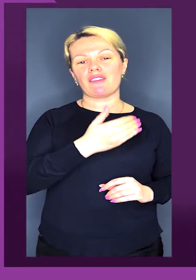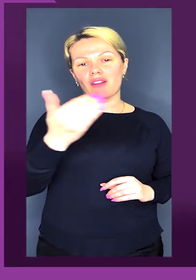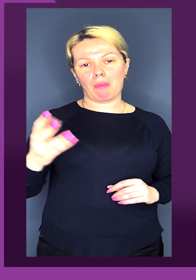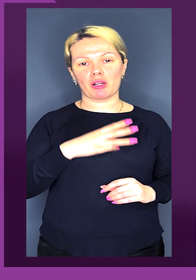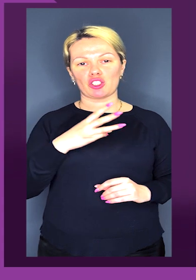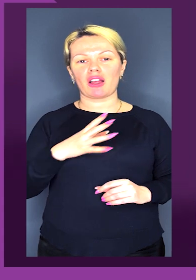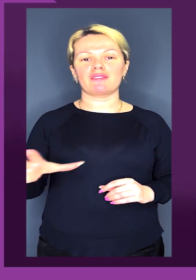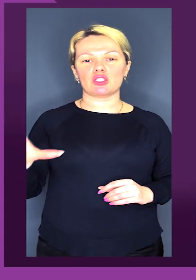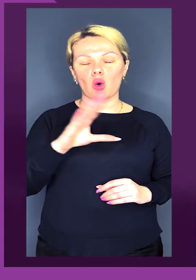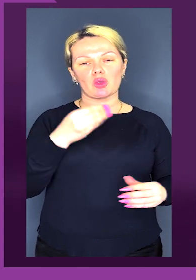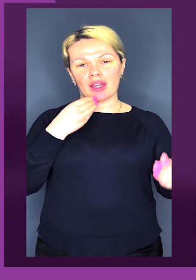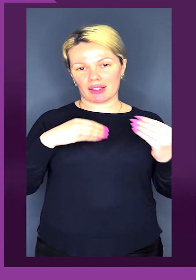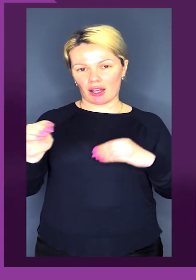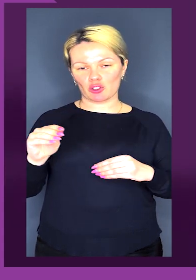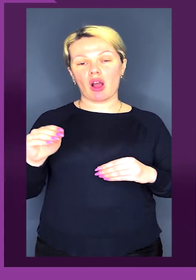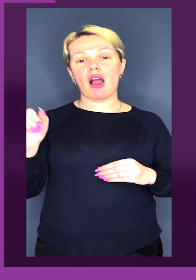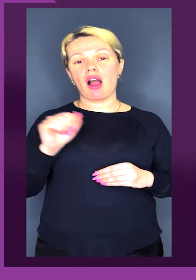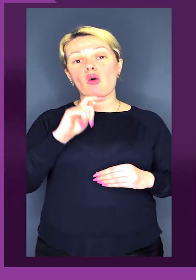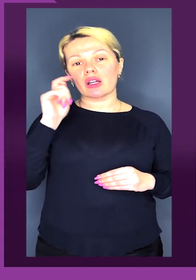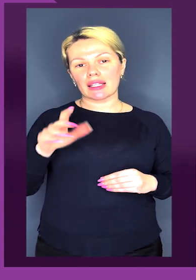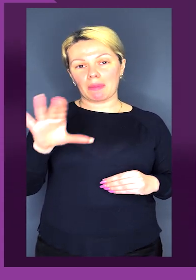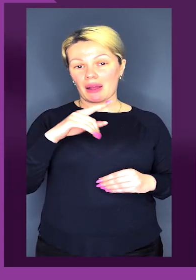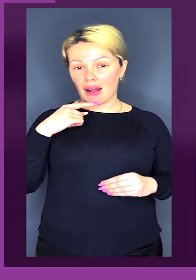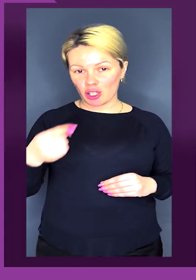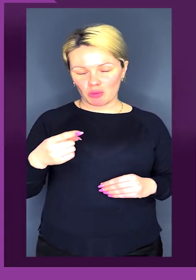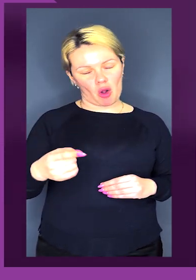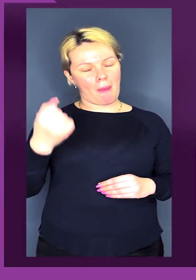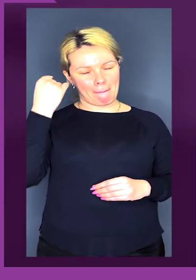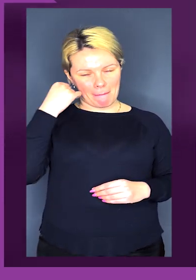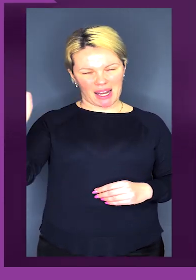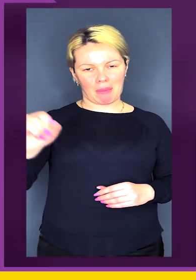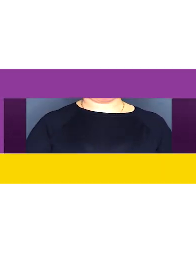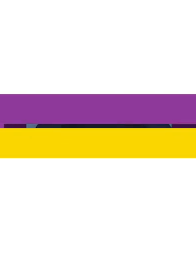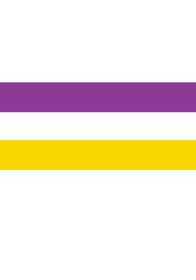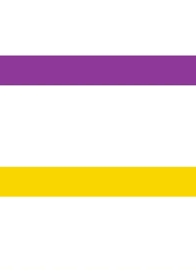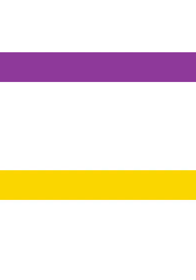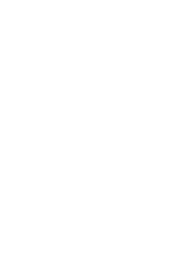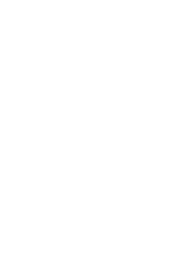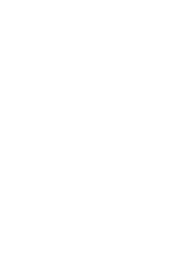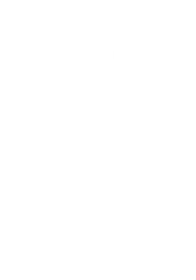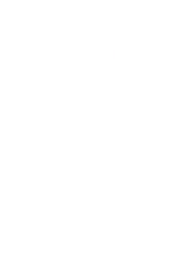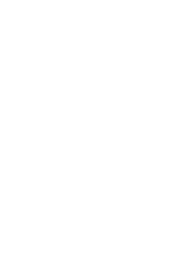і вам, бажаю всього найкращого. Ну а в Україні ми кажемо «Перемагай!»